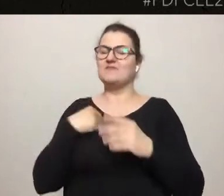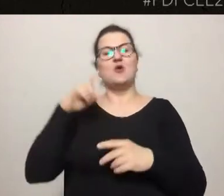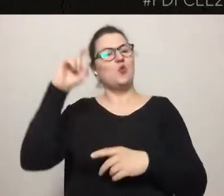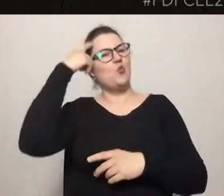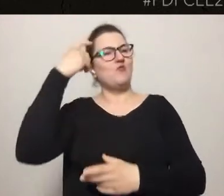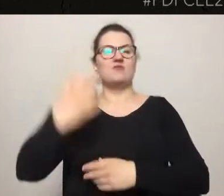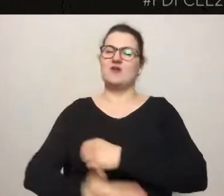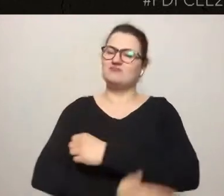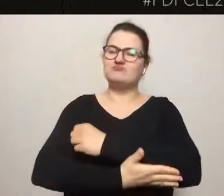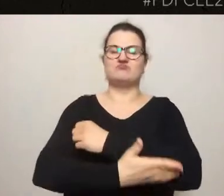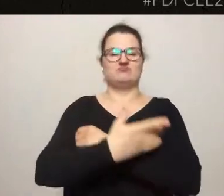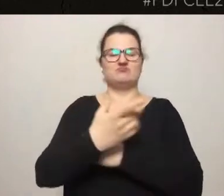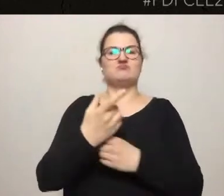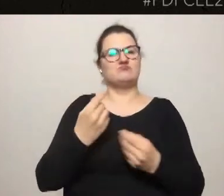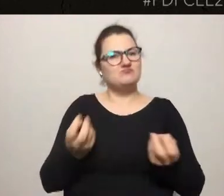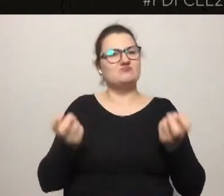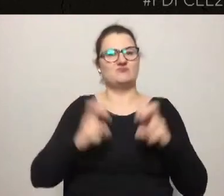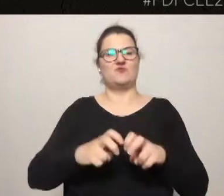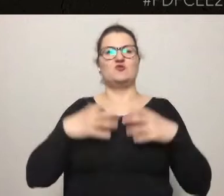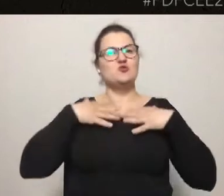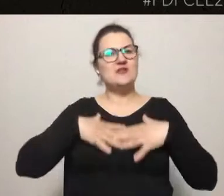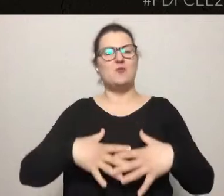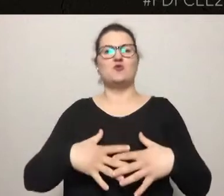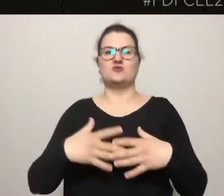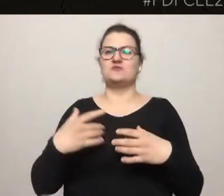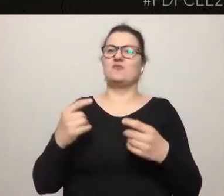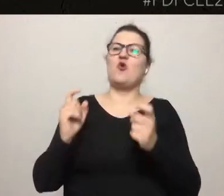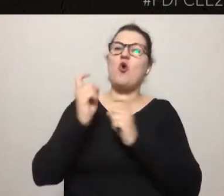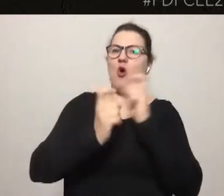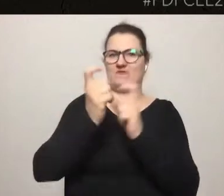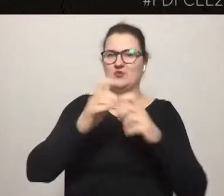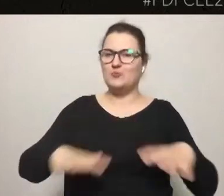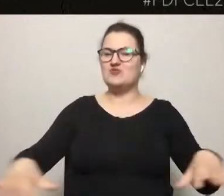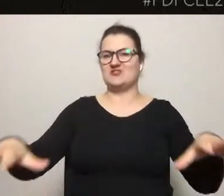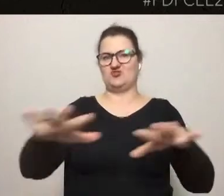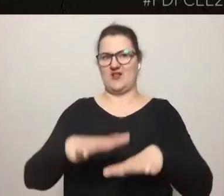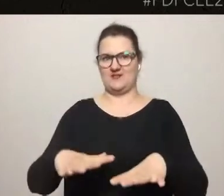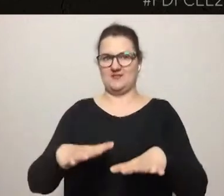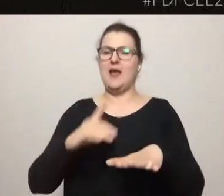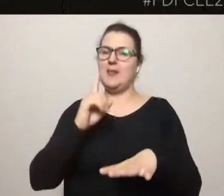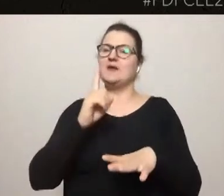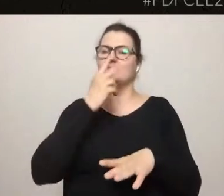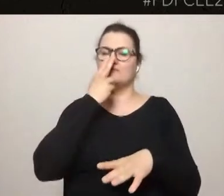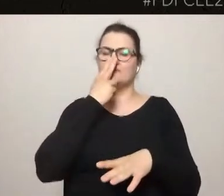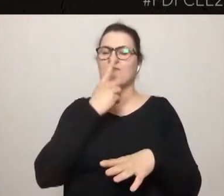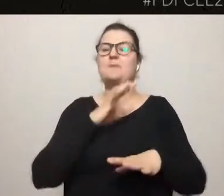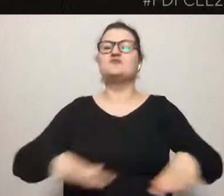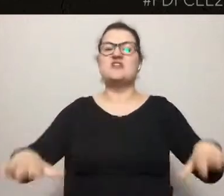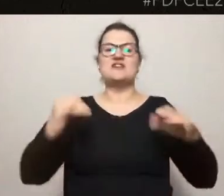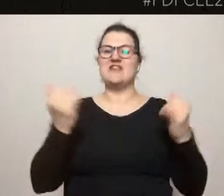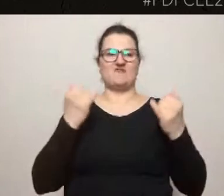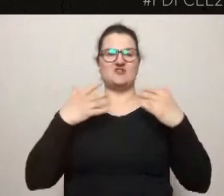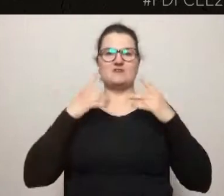tożsamość, był też konflikt o przestrzeń. Tylko proszę zauważyć, że ta przestrzeń jest zawsze fizyczna. I te nasze